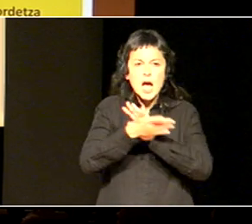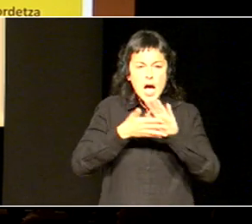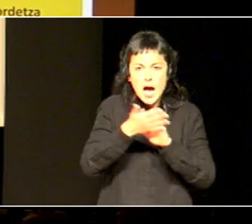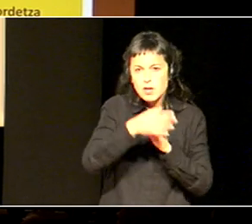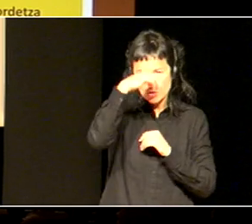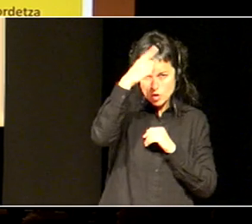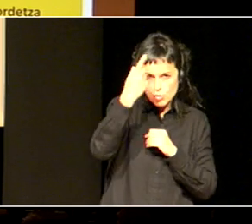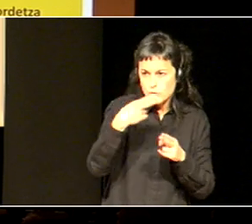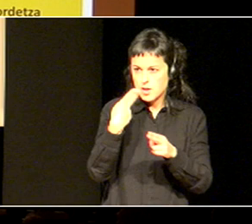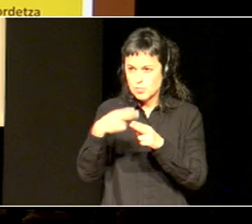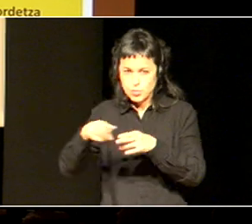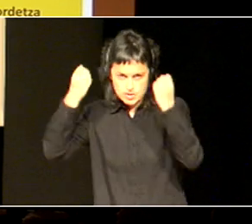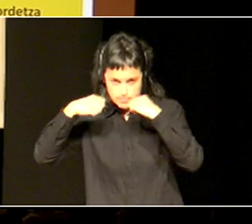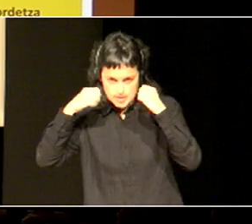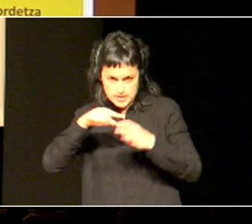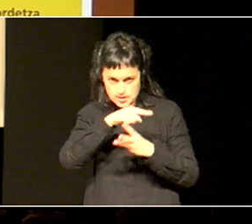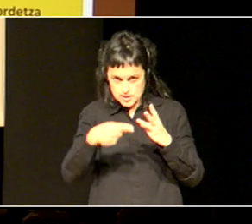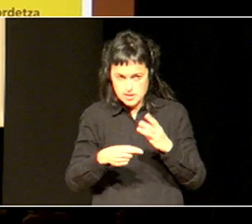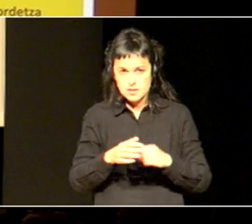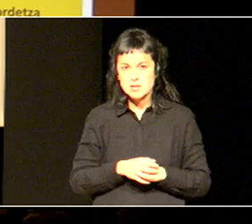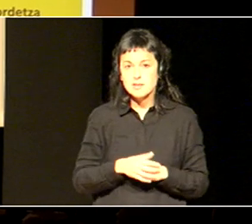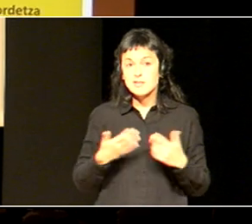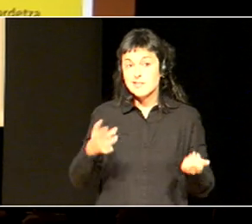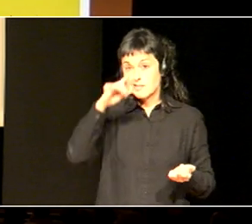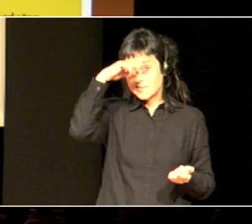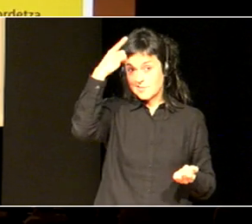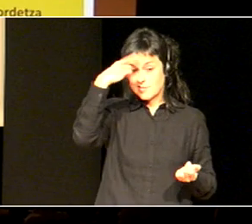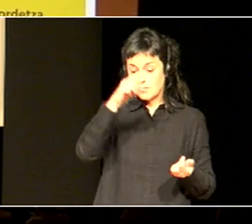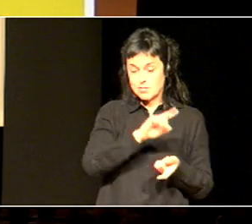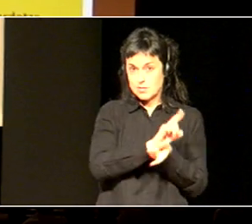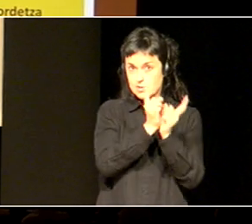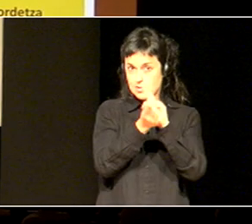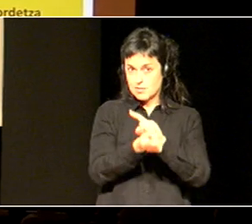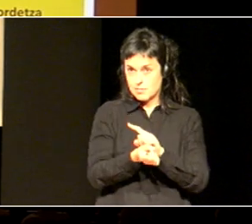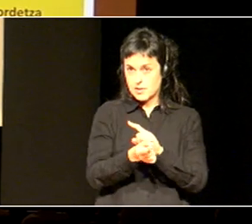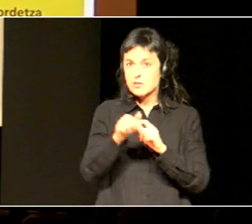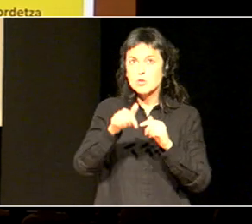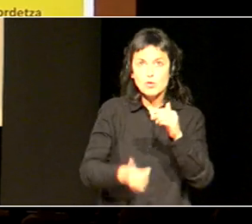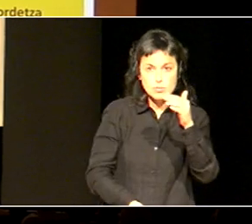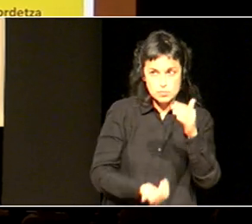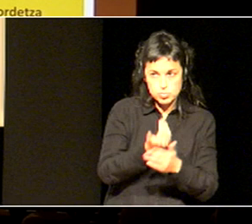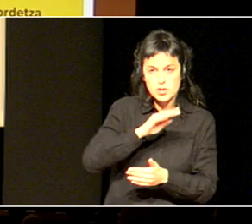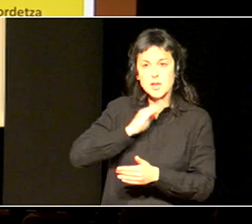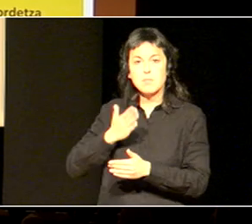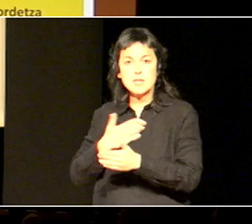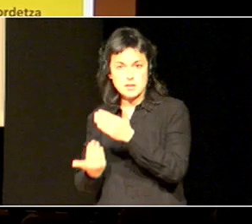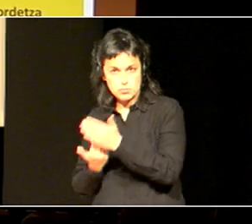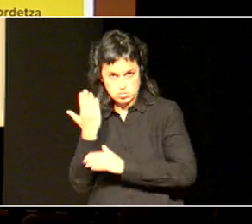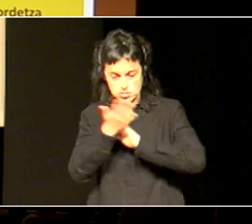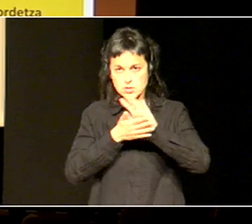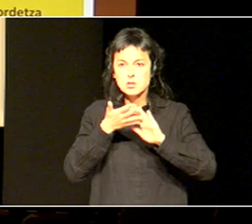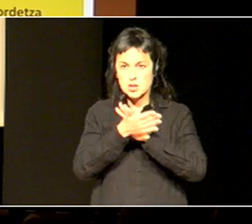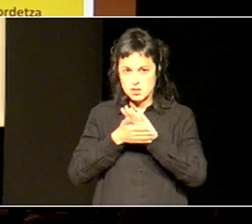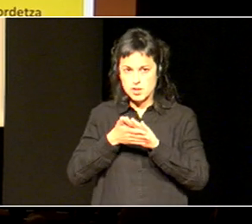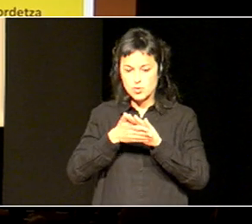praktika zitze giten dugu. Eta kultura aldatzea gaurko zaioan eta biarko zaioan horretazitze ingotugu. Aldak